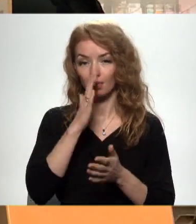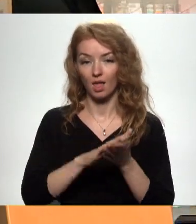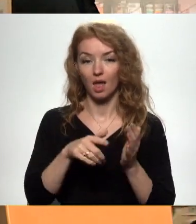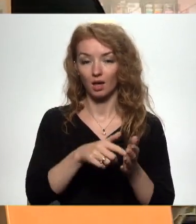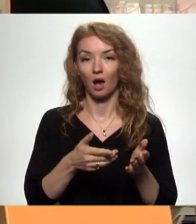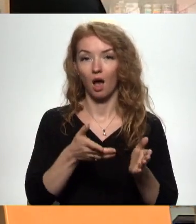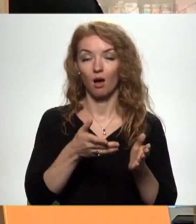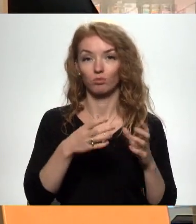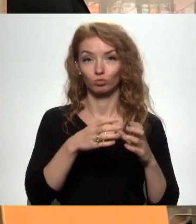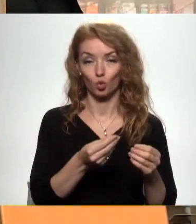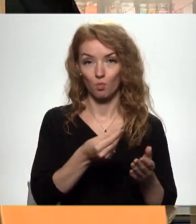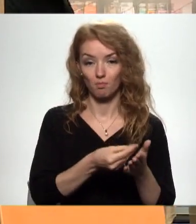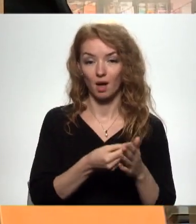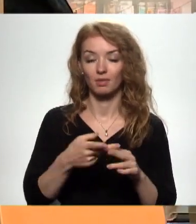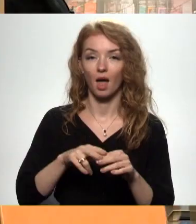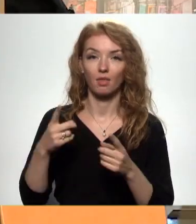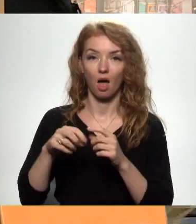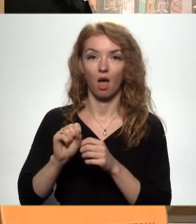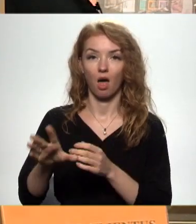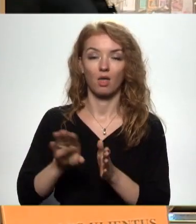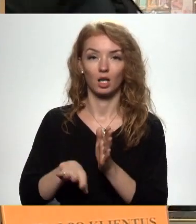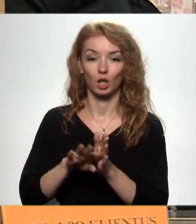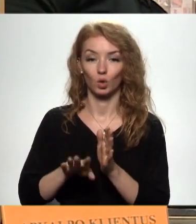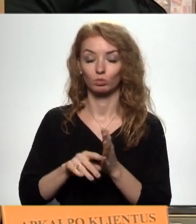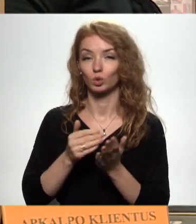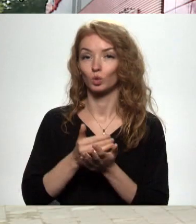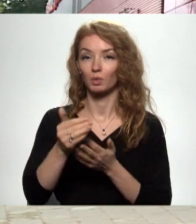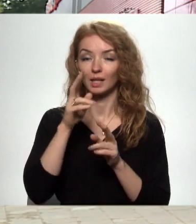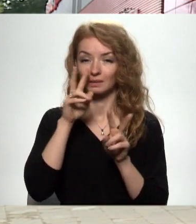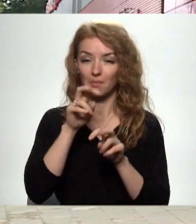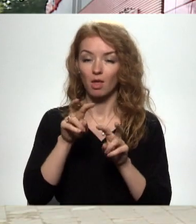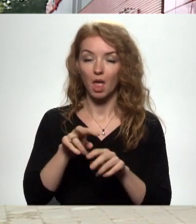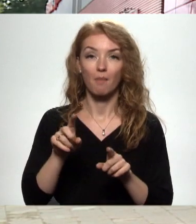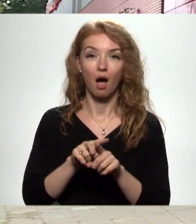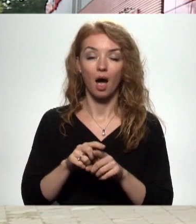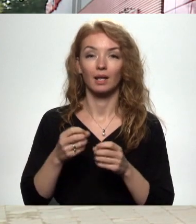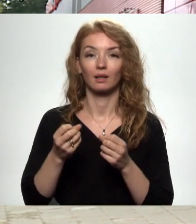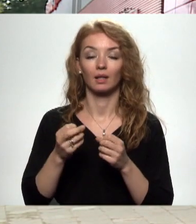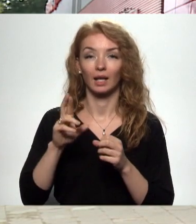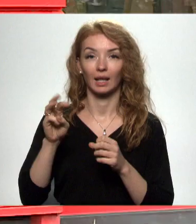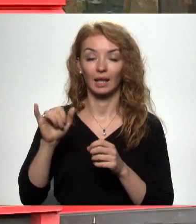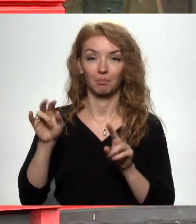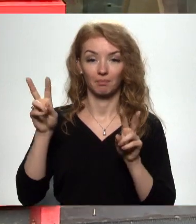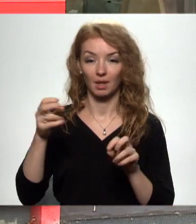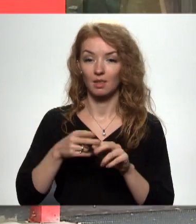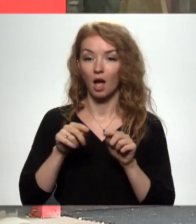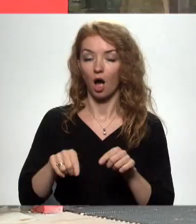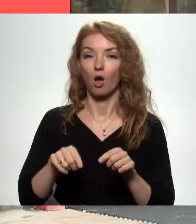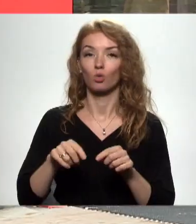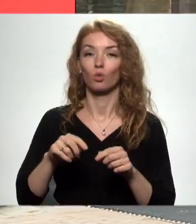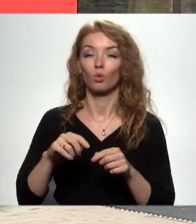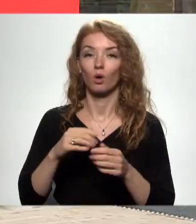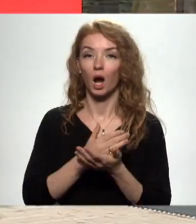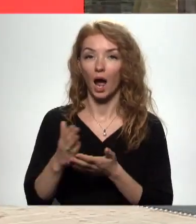kopējā summa, tad pircējam tiks izdots atlikums. Turpinot izpētīt noskaidrojumu, ka veikalu tīklā rimī, šāda norēķina